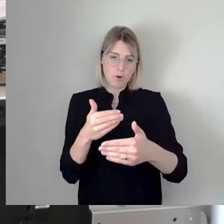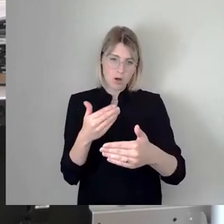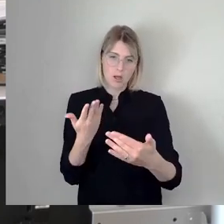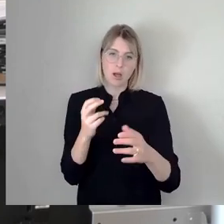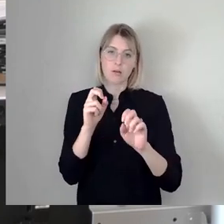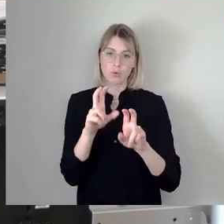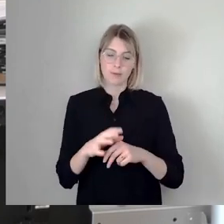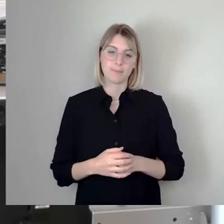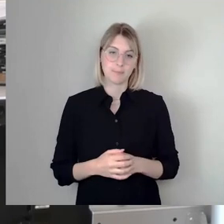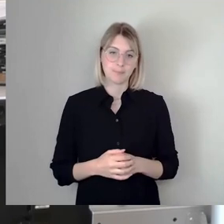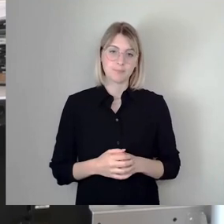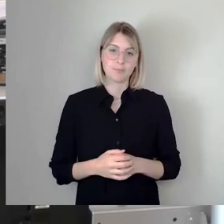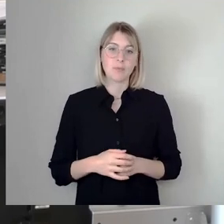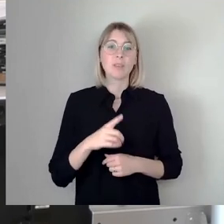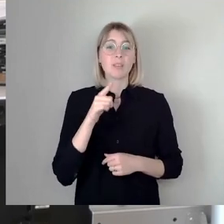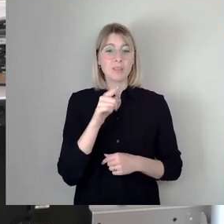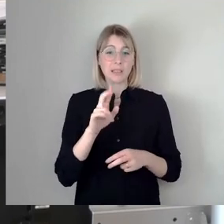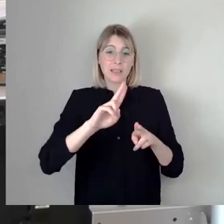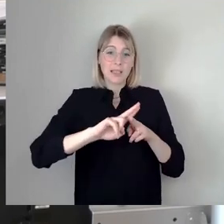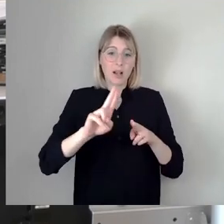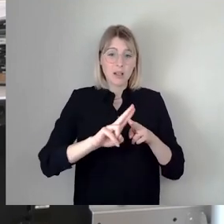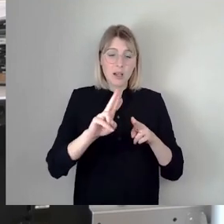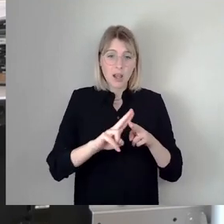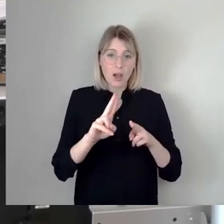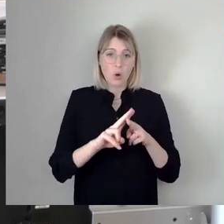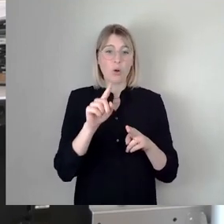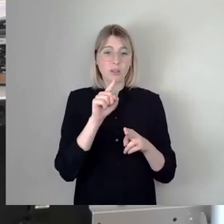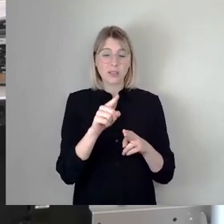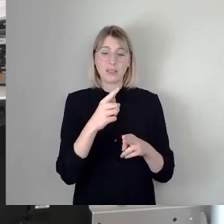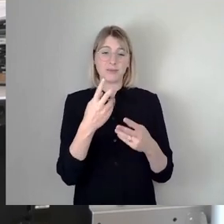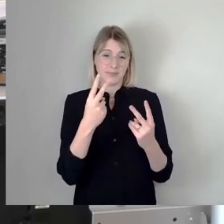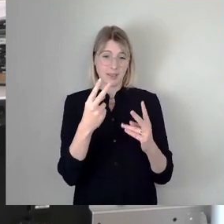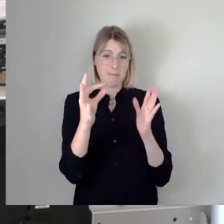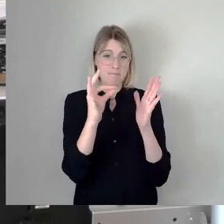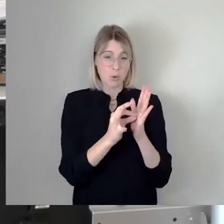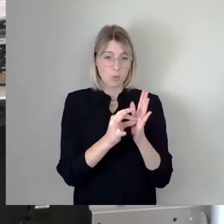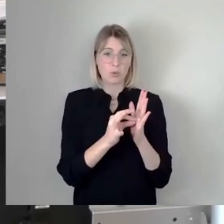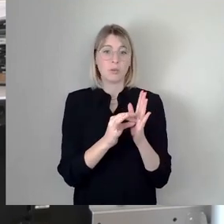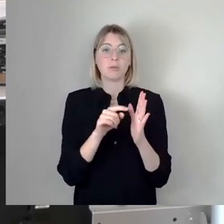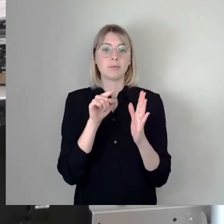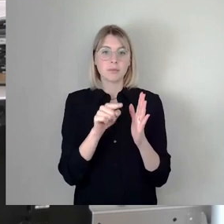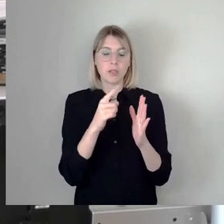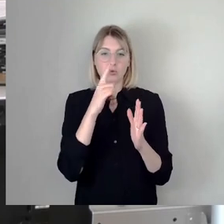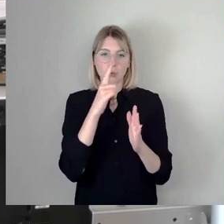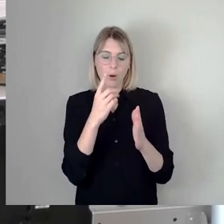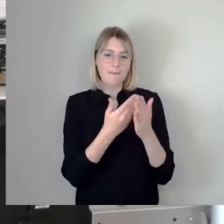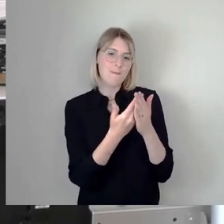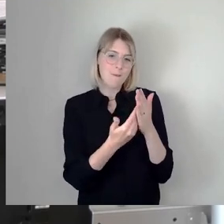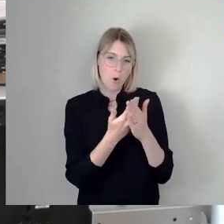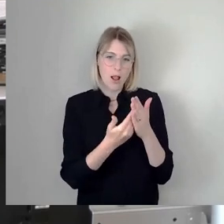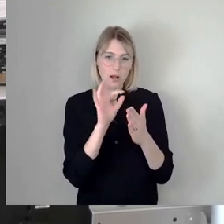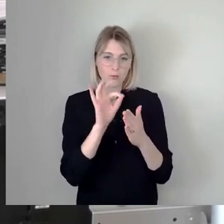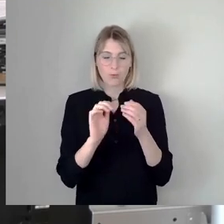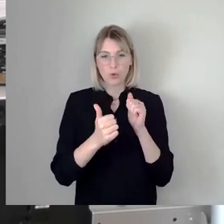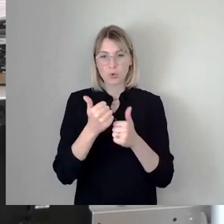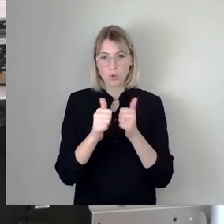Was die Sanierung, und das ist ja jetzt eigentlich der Kernpunkt, um den es jetzt hier geht, obwohl es ja eigentlich nur eine Vorlage für die Turnhalle ist,